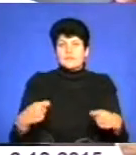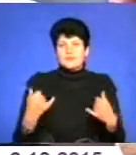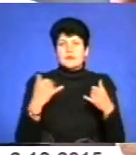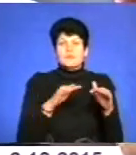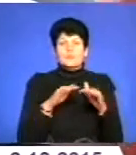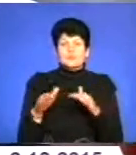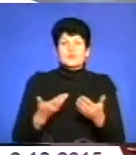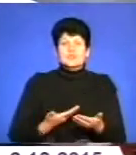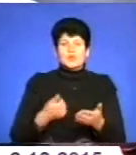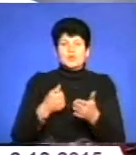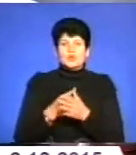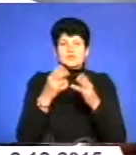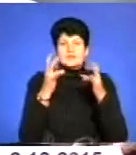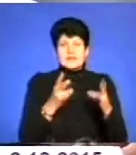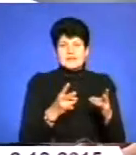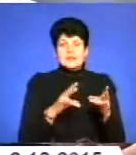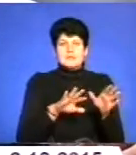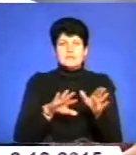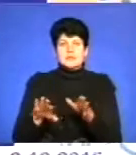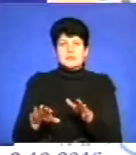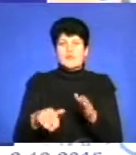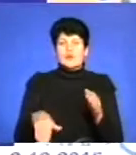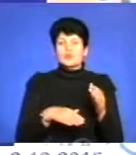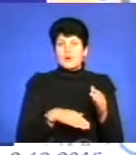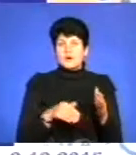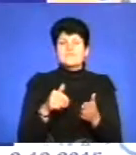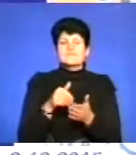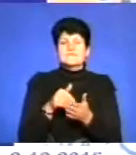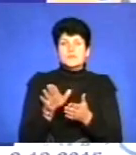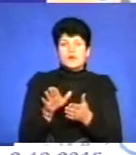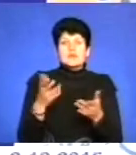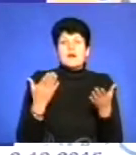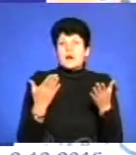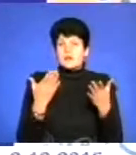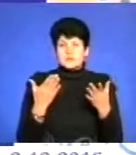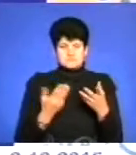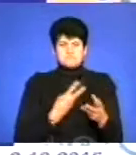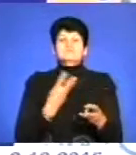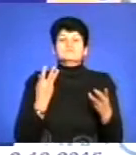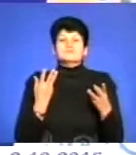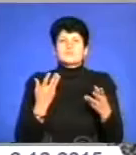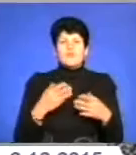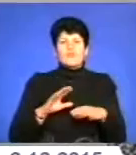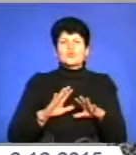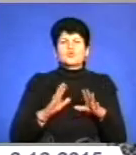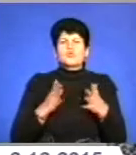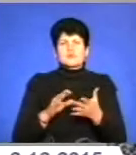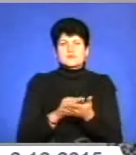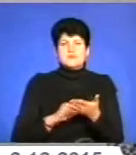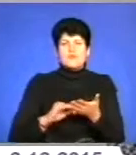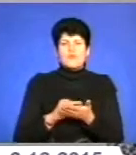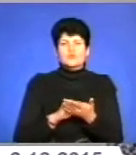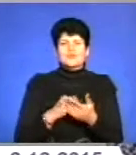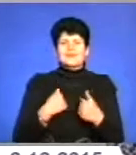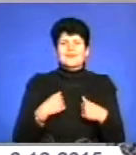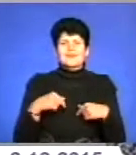своє життя до трагедії і після. Многі відмовили, але запальний характер не зламався. Каже, втомився повторювати таких, як